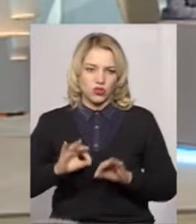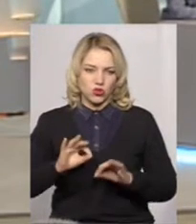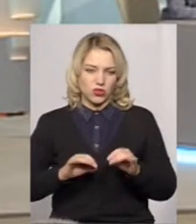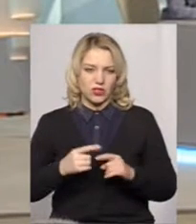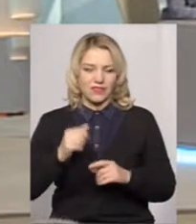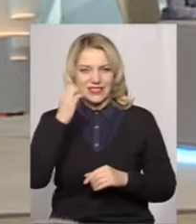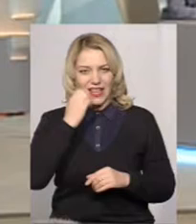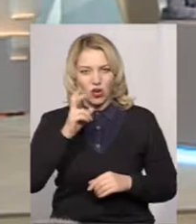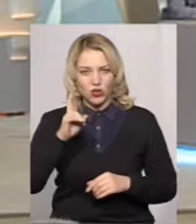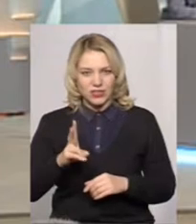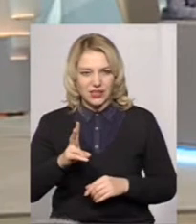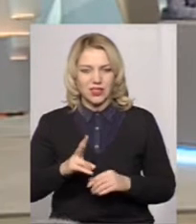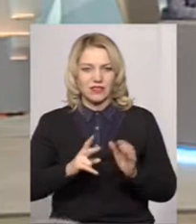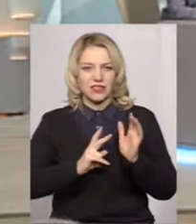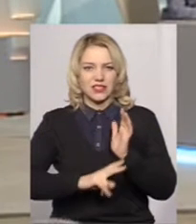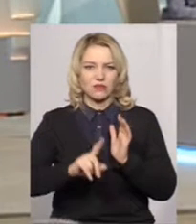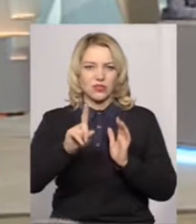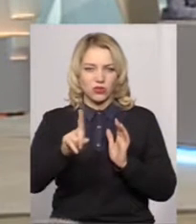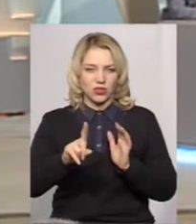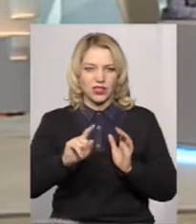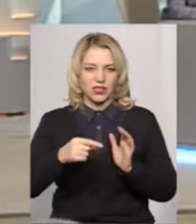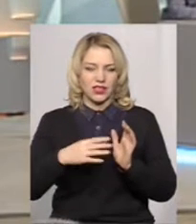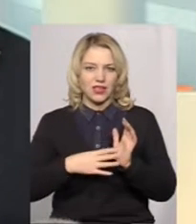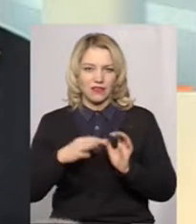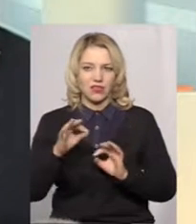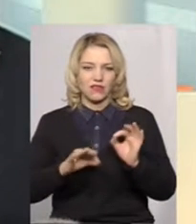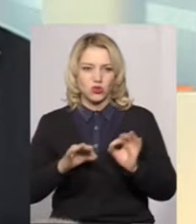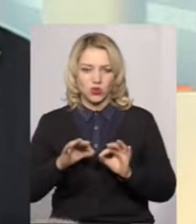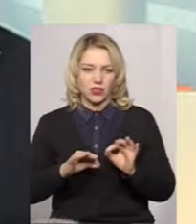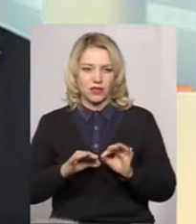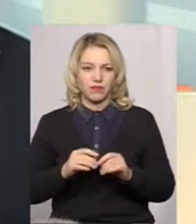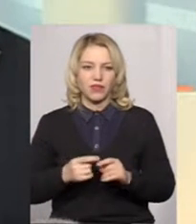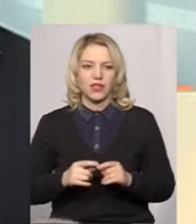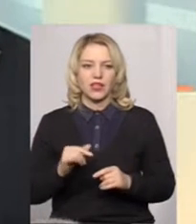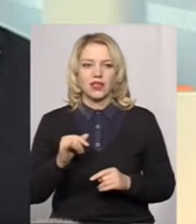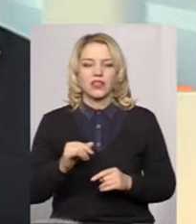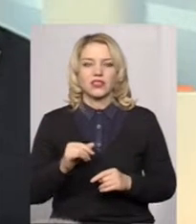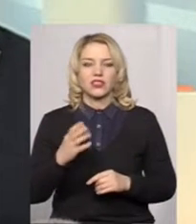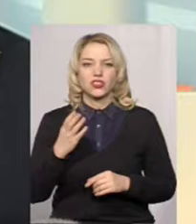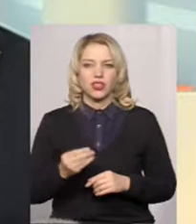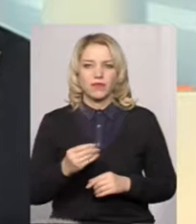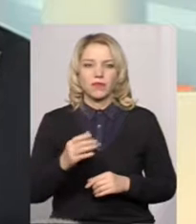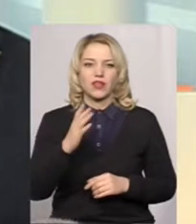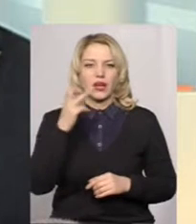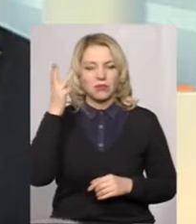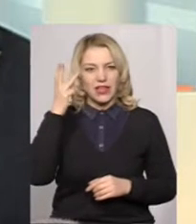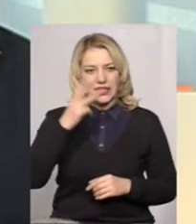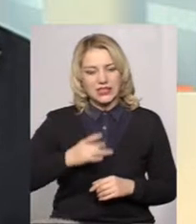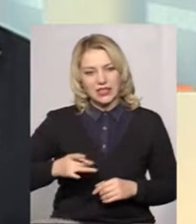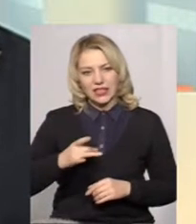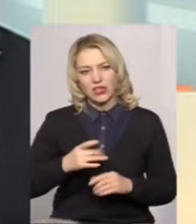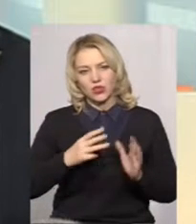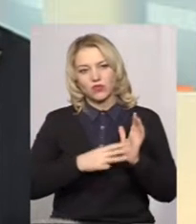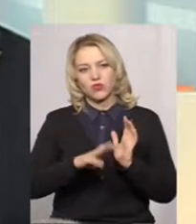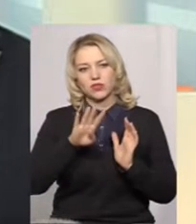Староконстантинівський – 71,9%. От ще Хмельницький район –